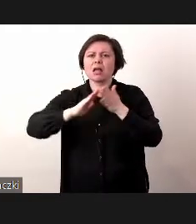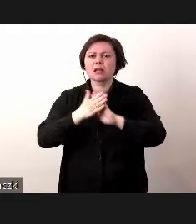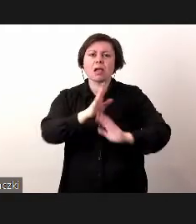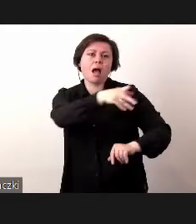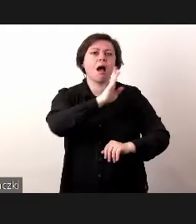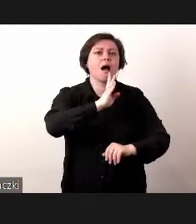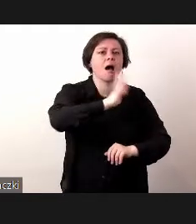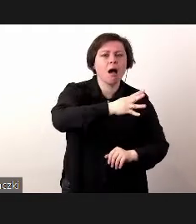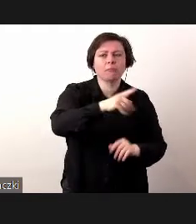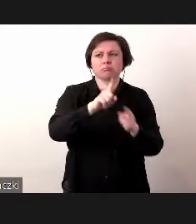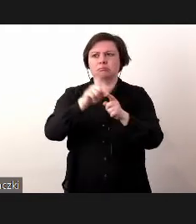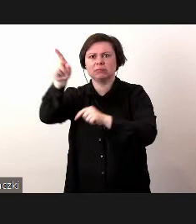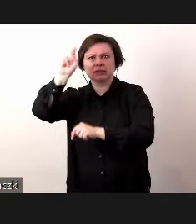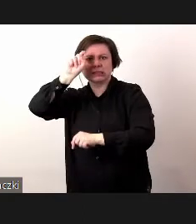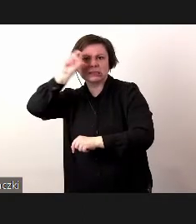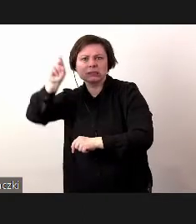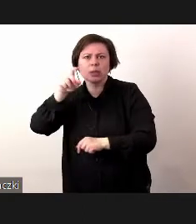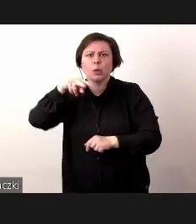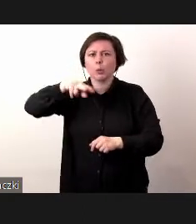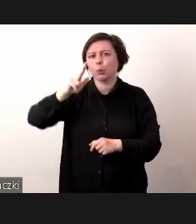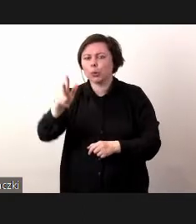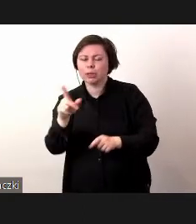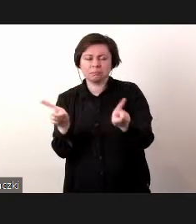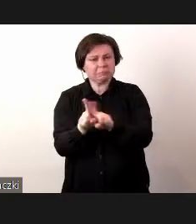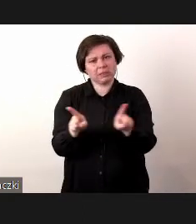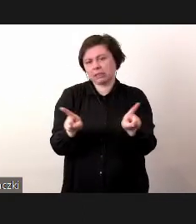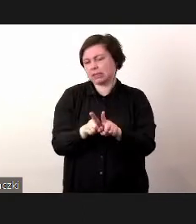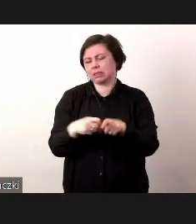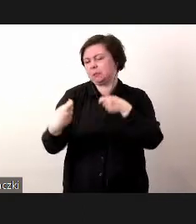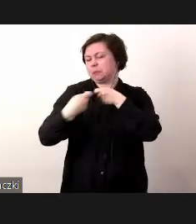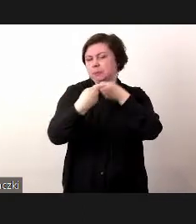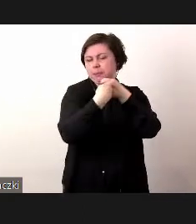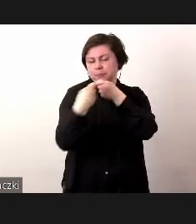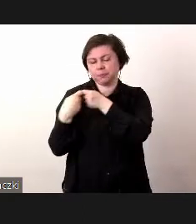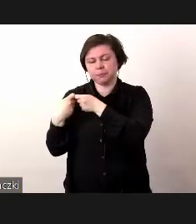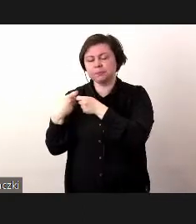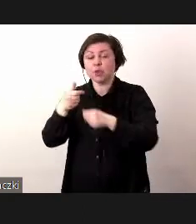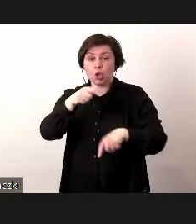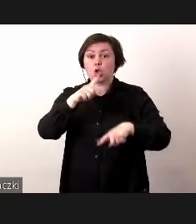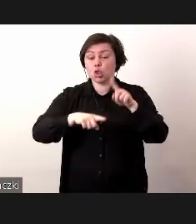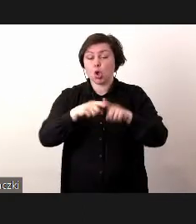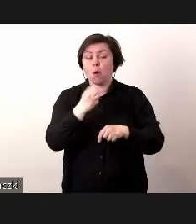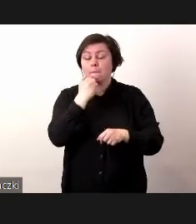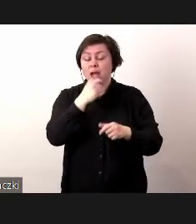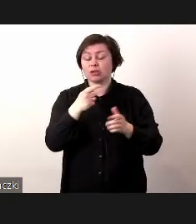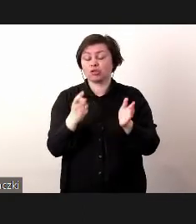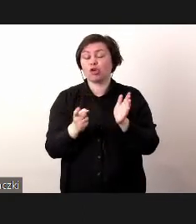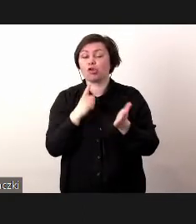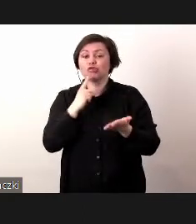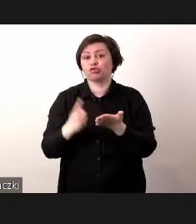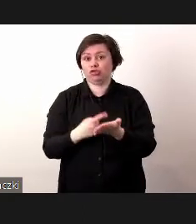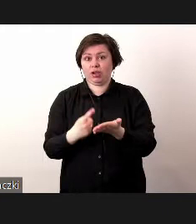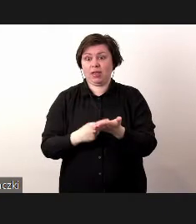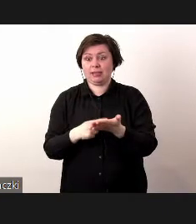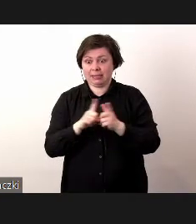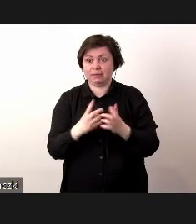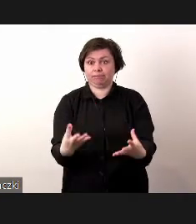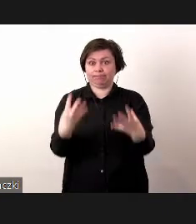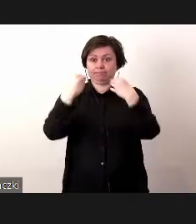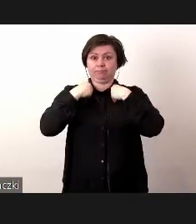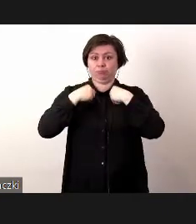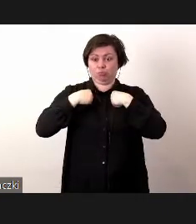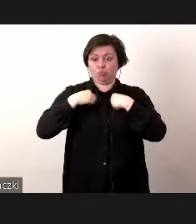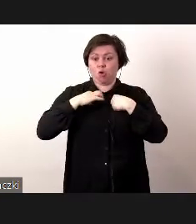amerykańskim, czy to na rynku niemieckim, UK i tak dalej. Także też takie normy bardzo często przechodzą na nasze